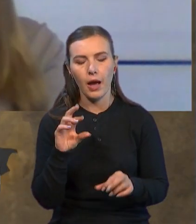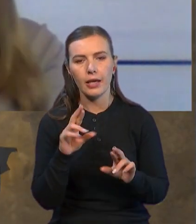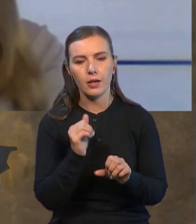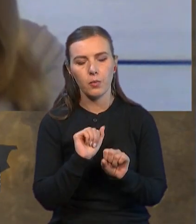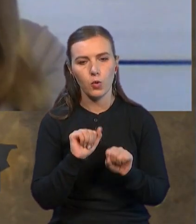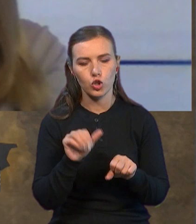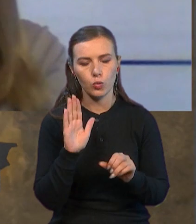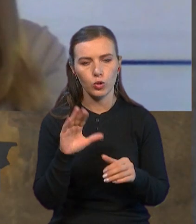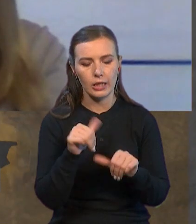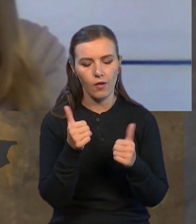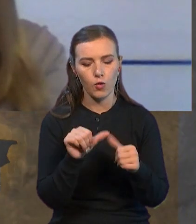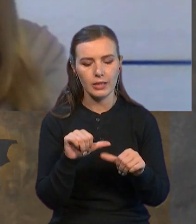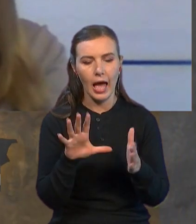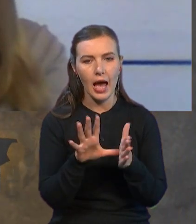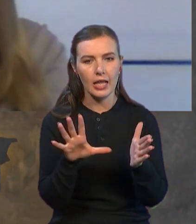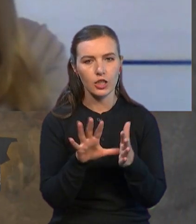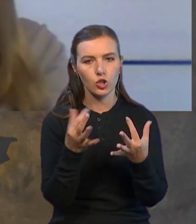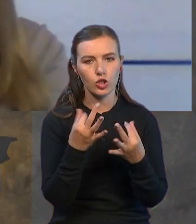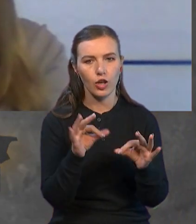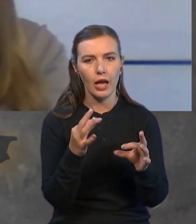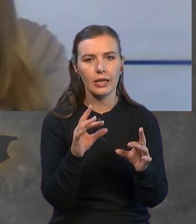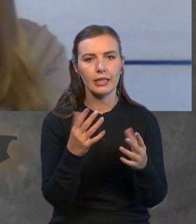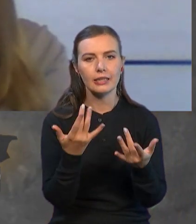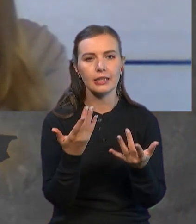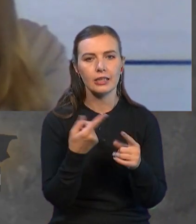оформити електронний дозвіл, скільки це коштуватиме?